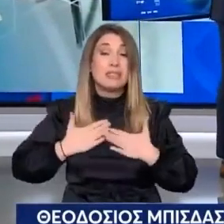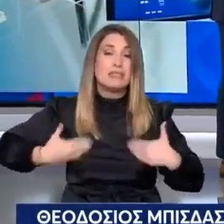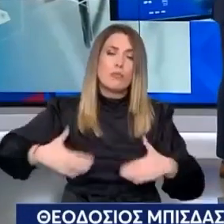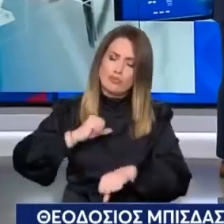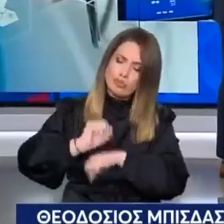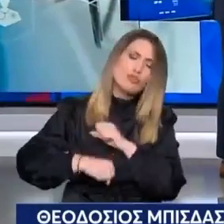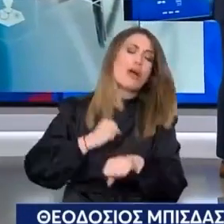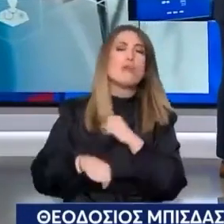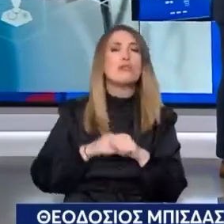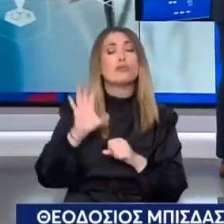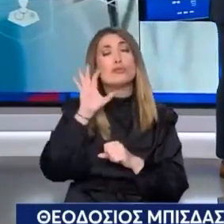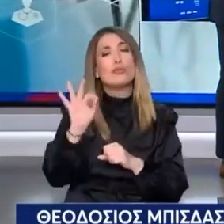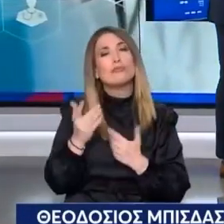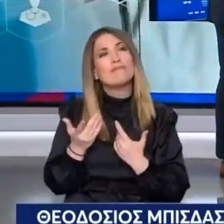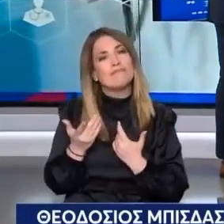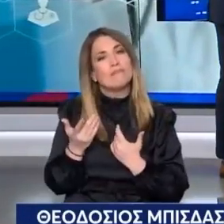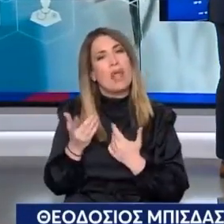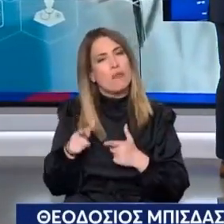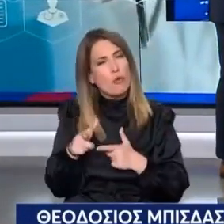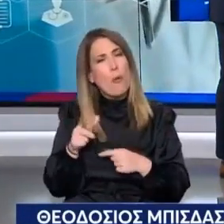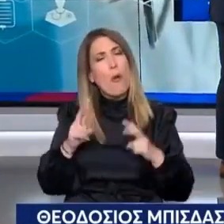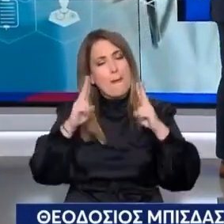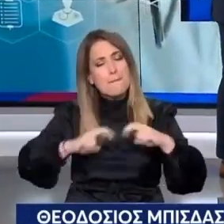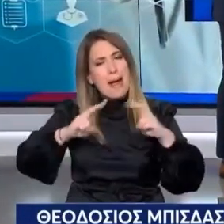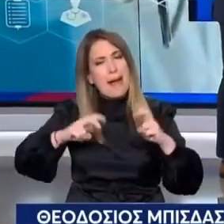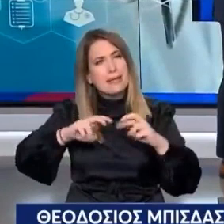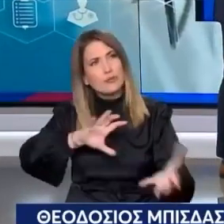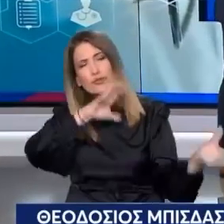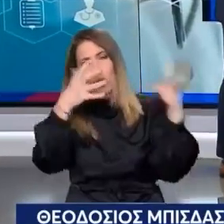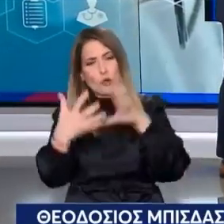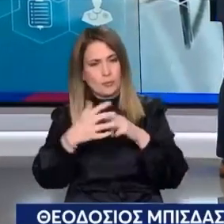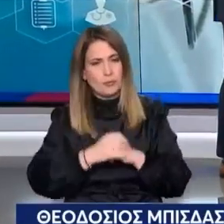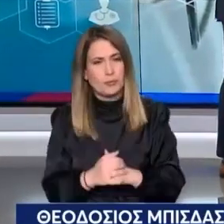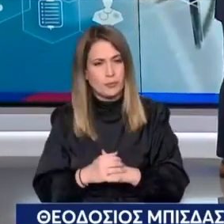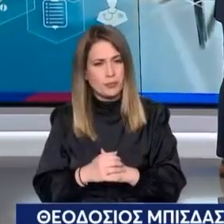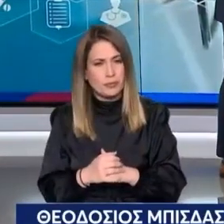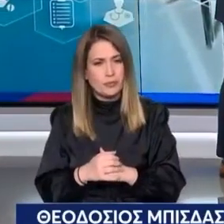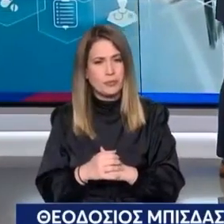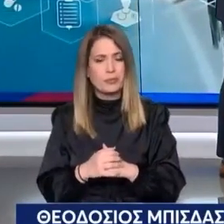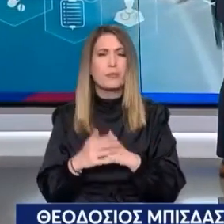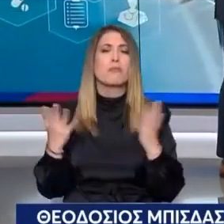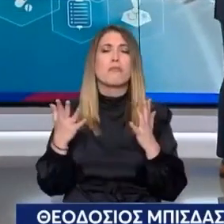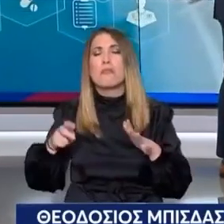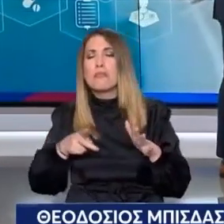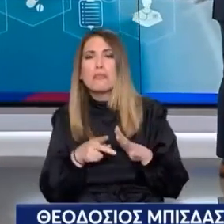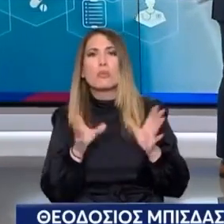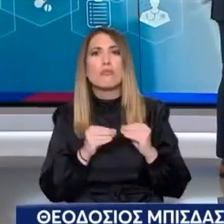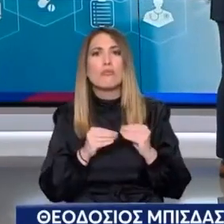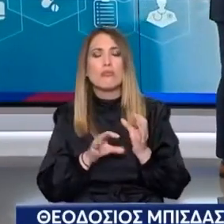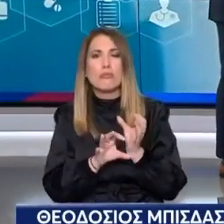κάτι πολύ ενδιαφέρον Που γίνεται σε πολύ λίγες κλινικές στον κόσμο Αν για παράδειγμα ένας ασθενής έχει μια ορτή Ο οποίος έχει ένα ανέβρισμα Πάμε και